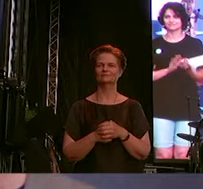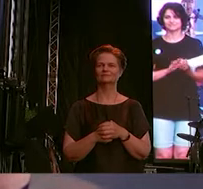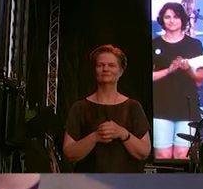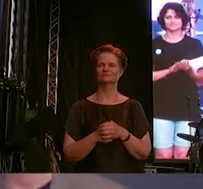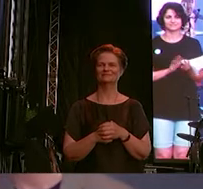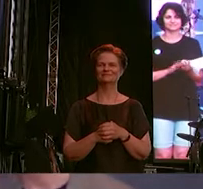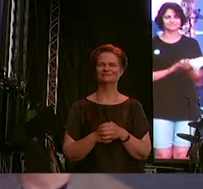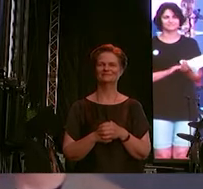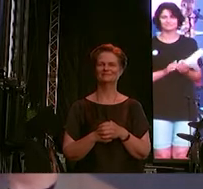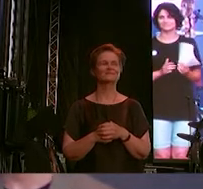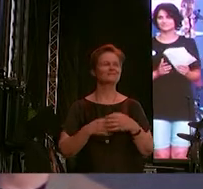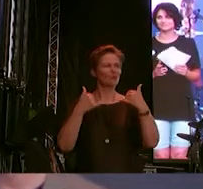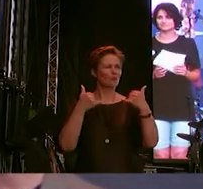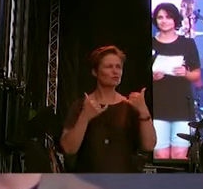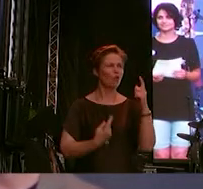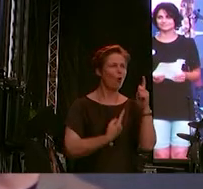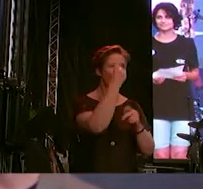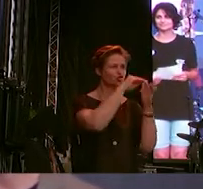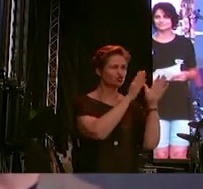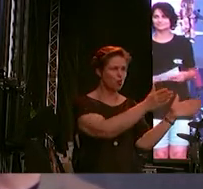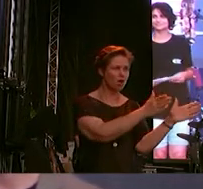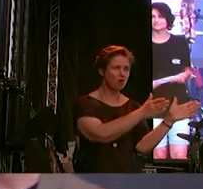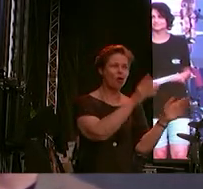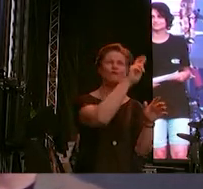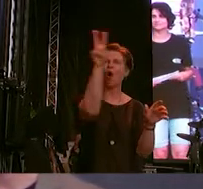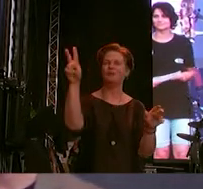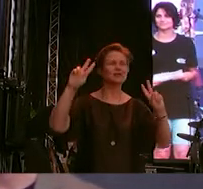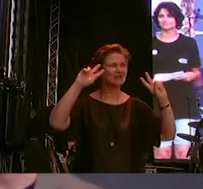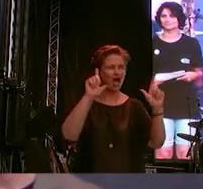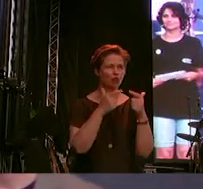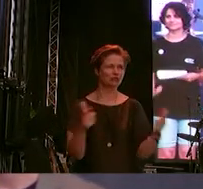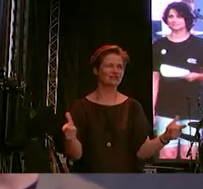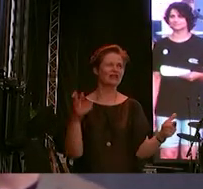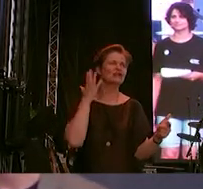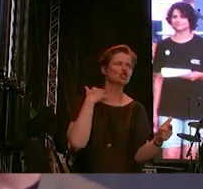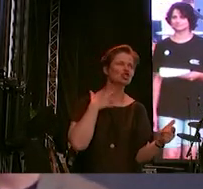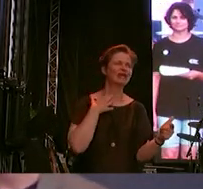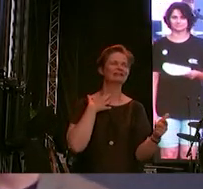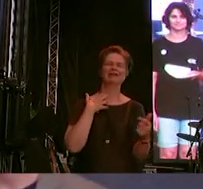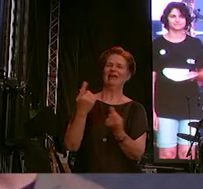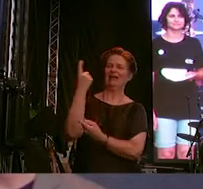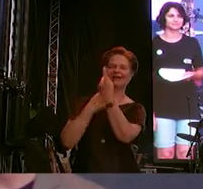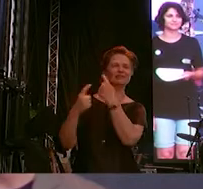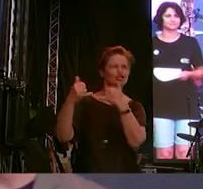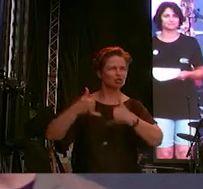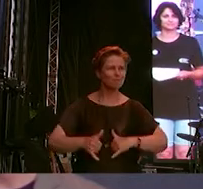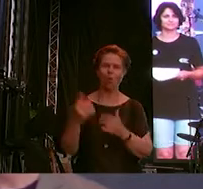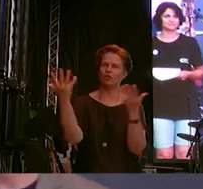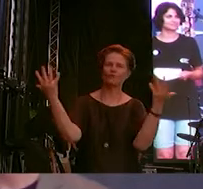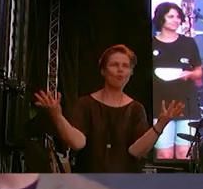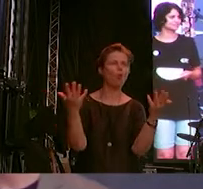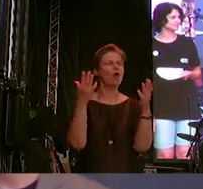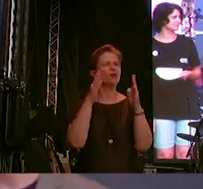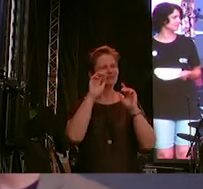Wir werden weder an unserer Hochschule noch sonst wo Diskriminierung von Geschlecht, ethnischer Herkunft, Nationalität,